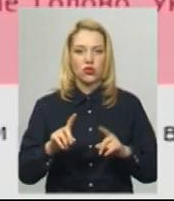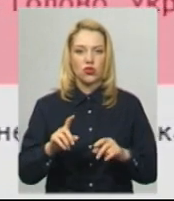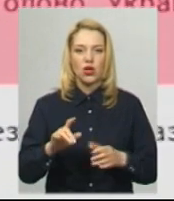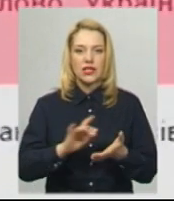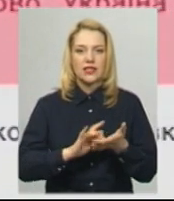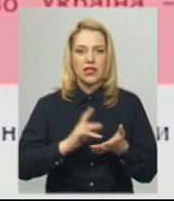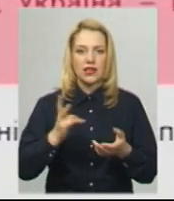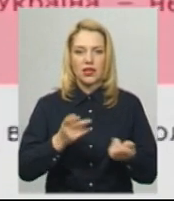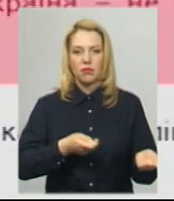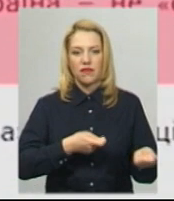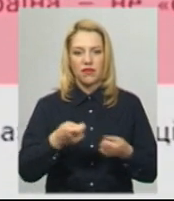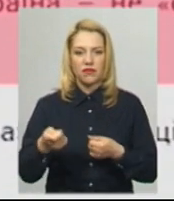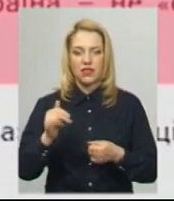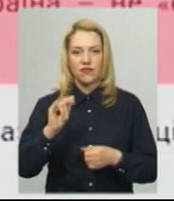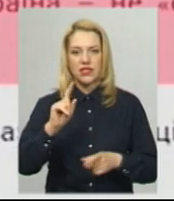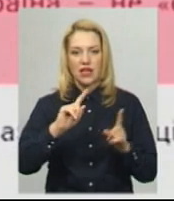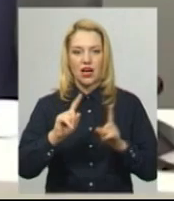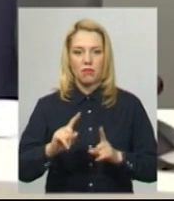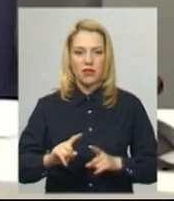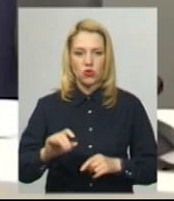треба вивезти в Закарпатську область.